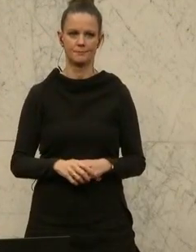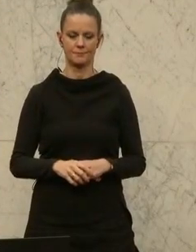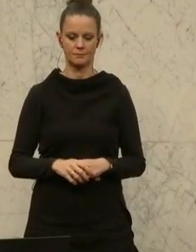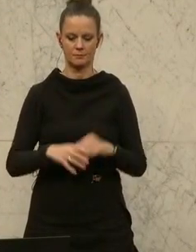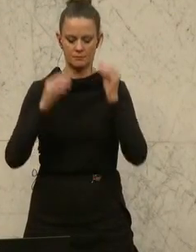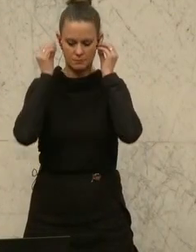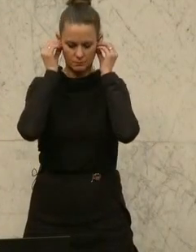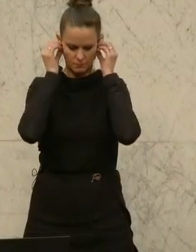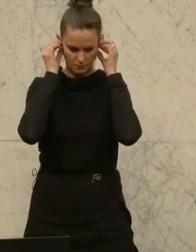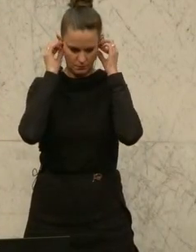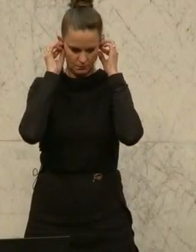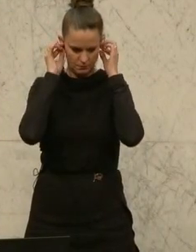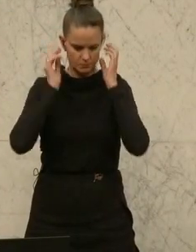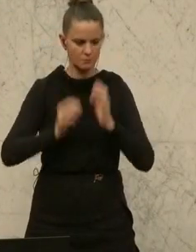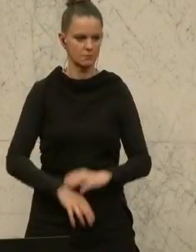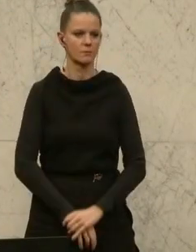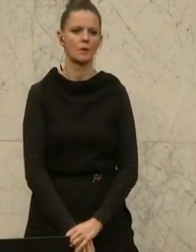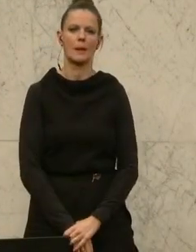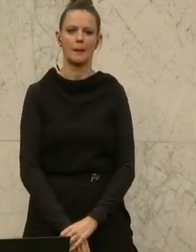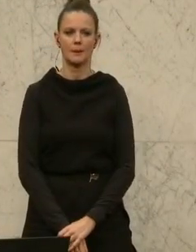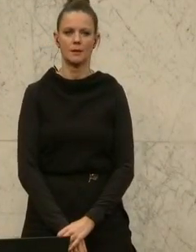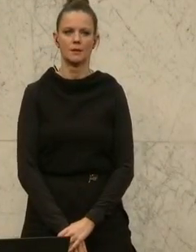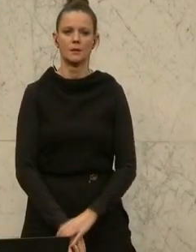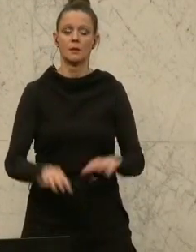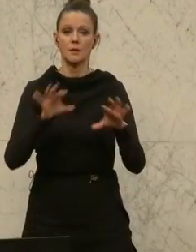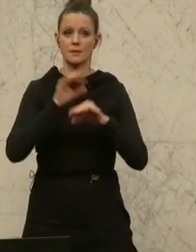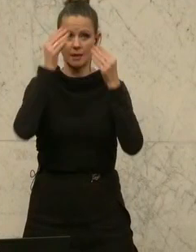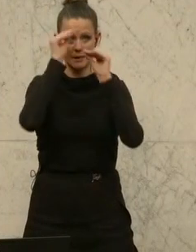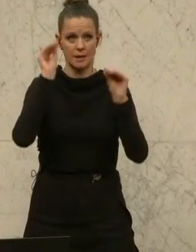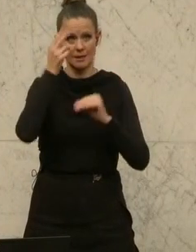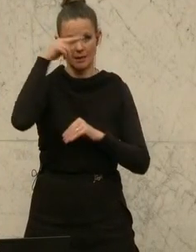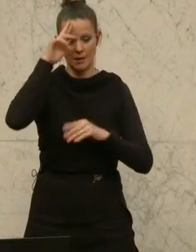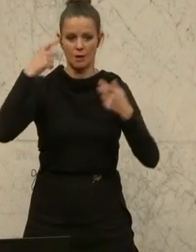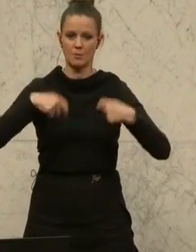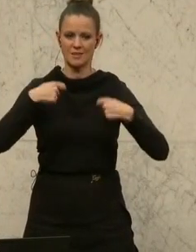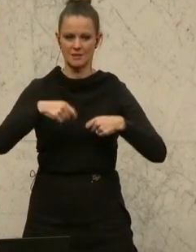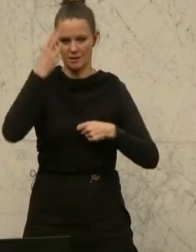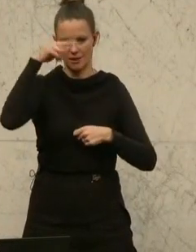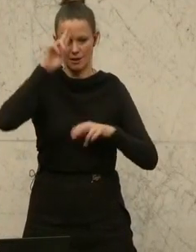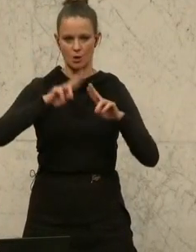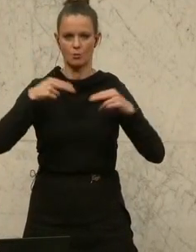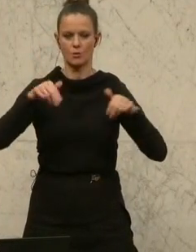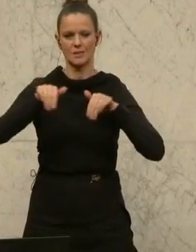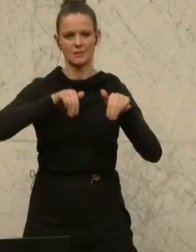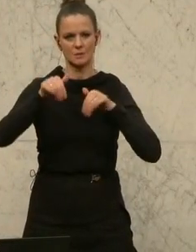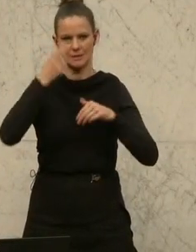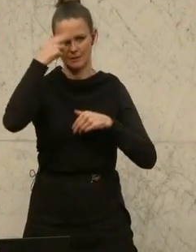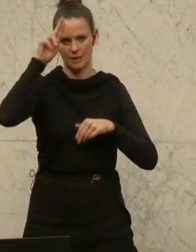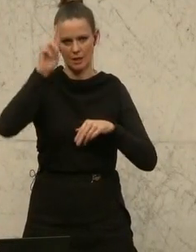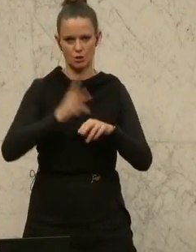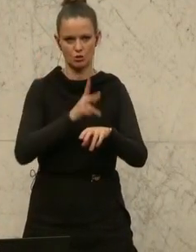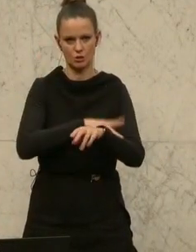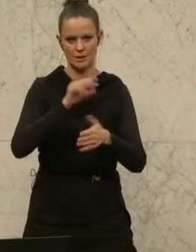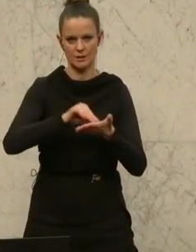Teuerung. Das Thema wurde auf uns der SPÖ im Parlament ja bereits mehrfach dringlich debattiert, unter anderem im